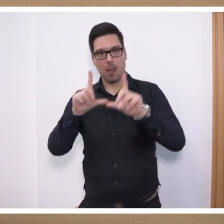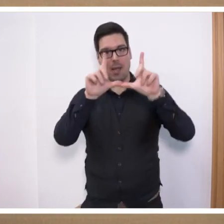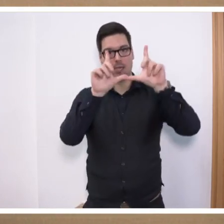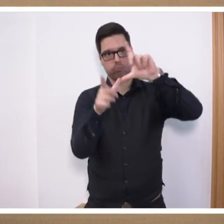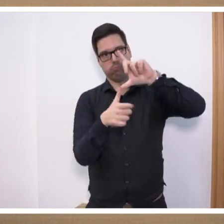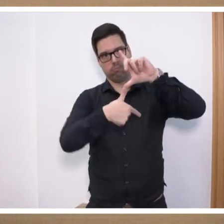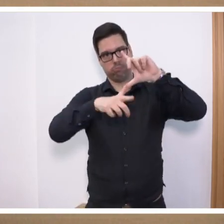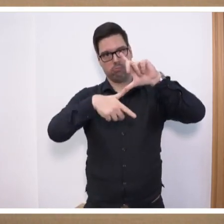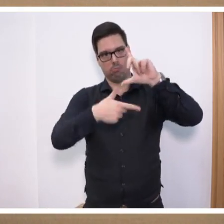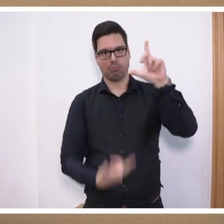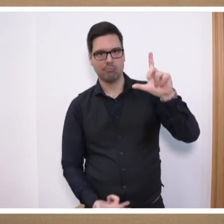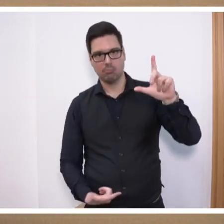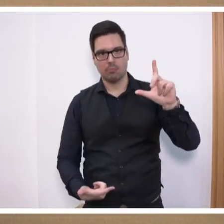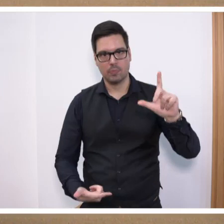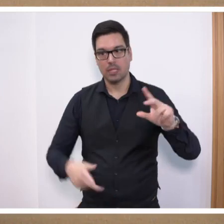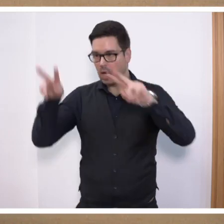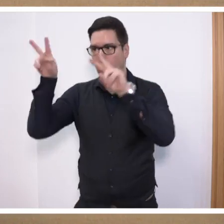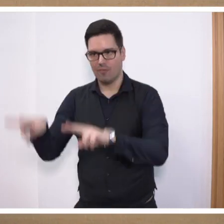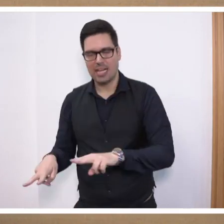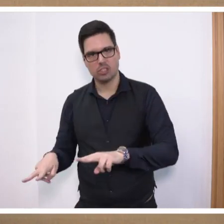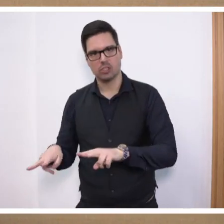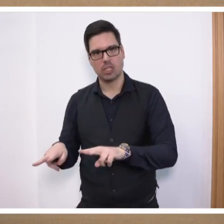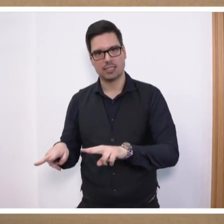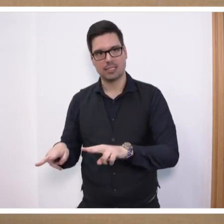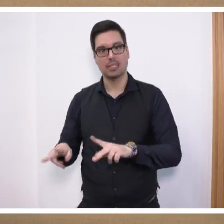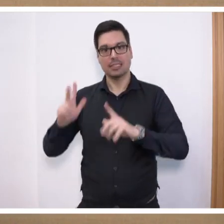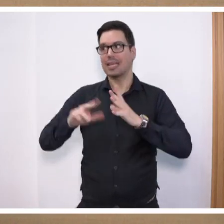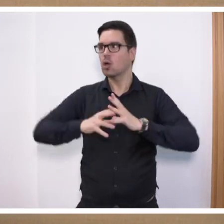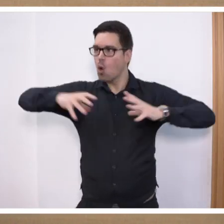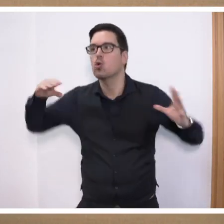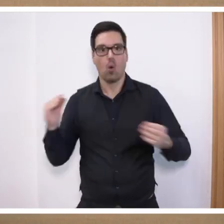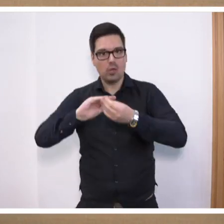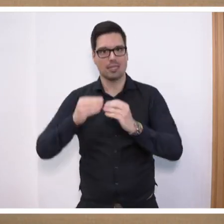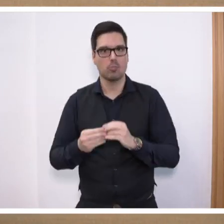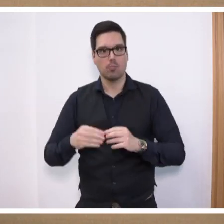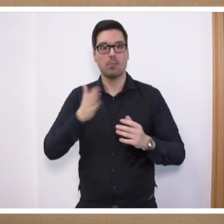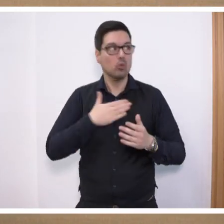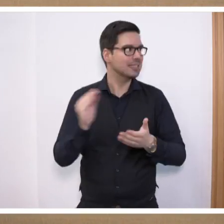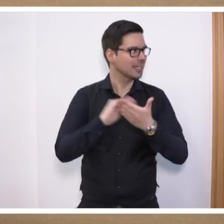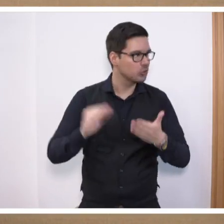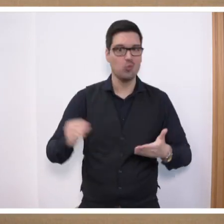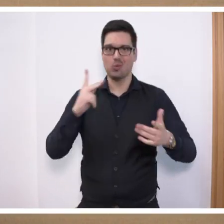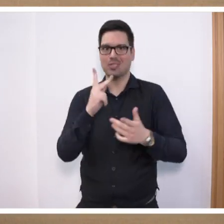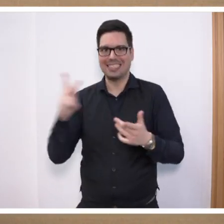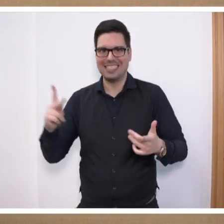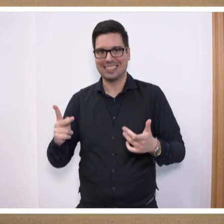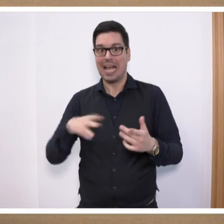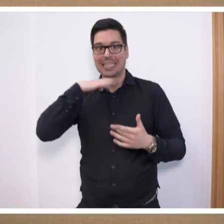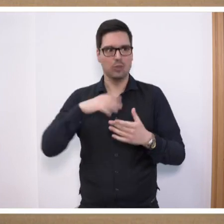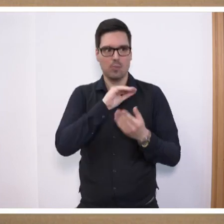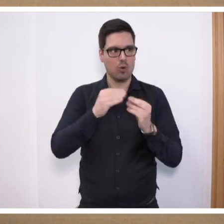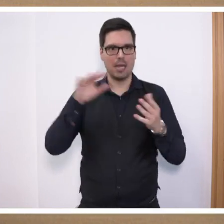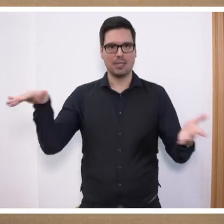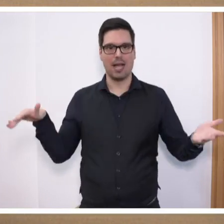mit Wertschätzung zu tun, auch mal das anzuerkennen, dass es große Probleme in unseren Schulen und auch in den Kitas gibt, sehr geehrte